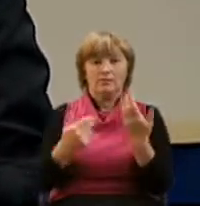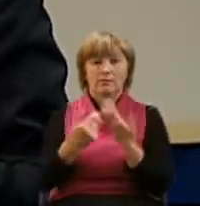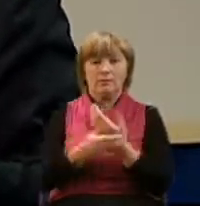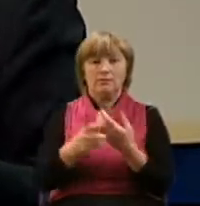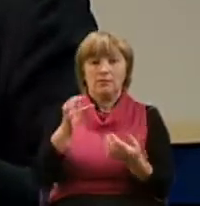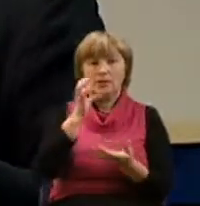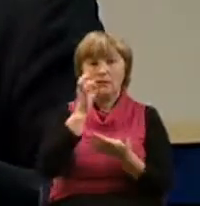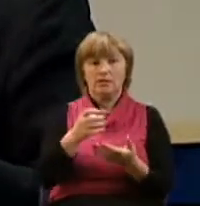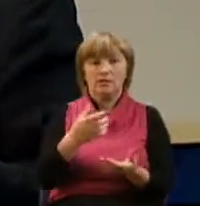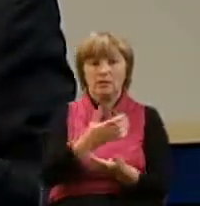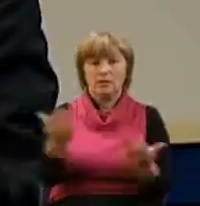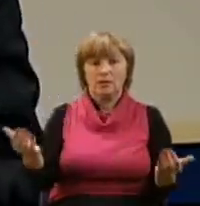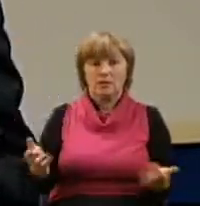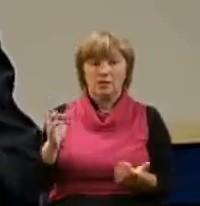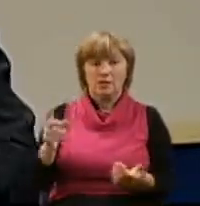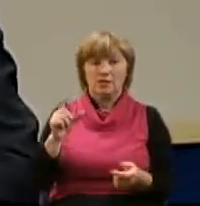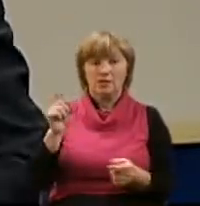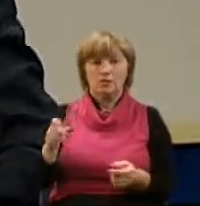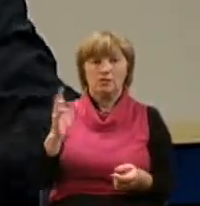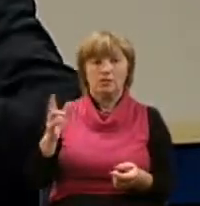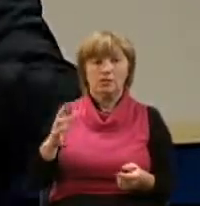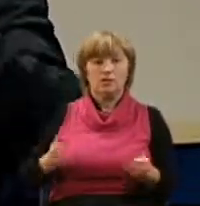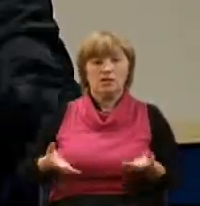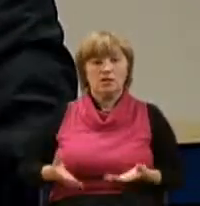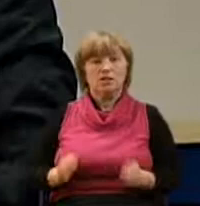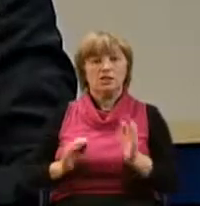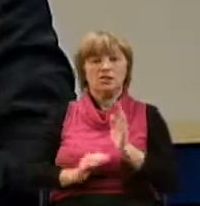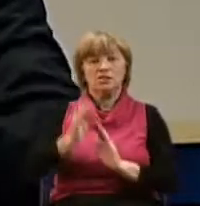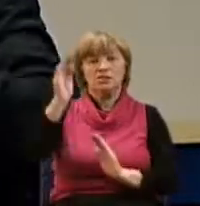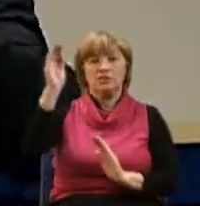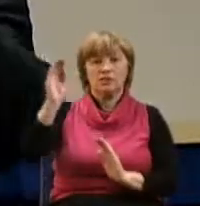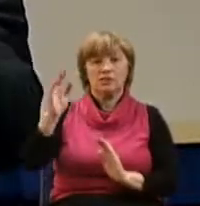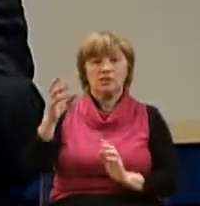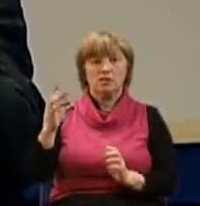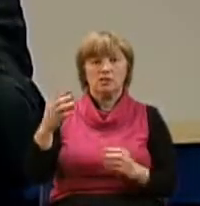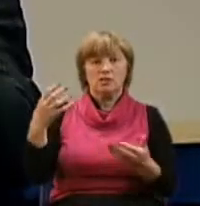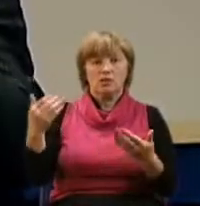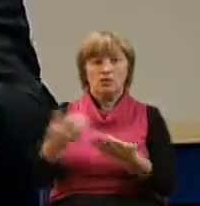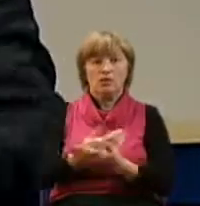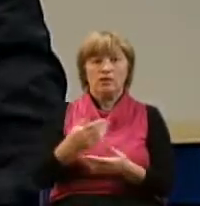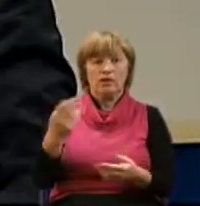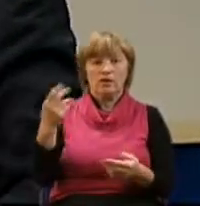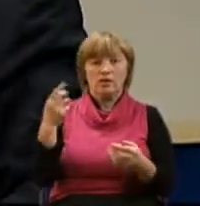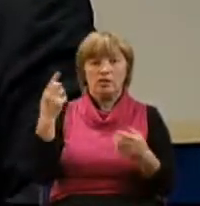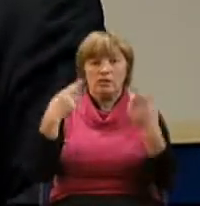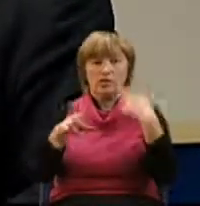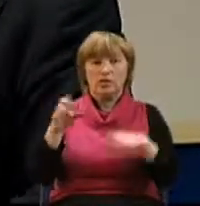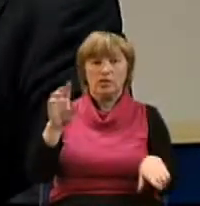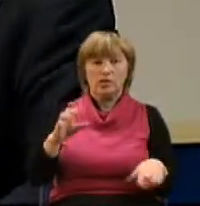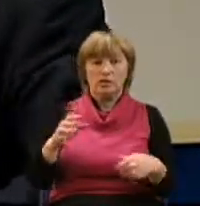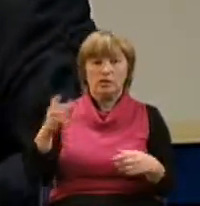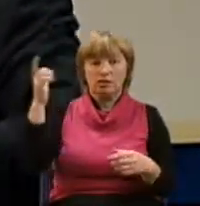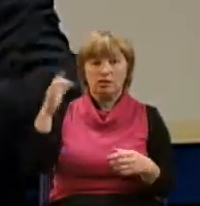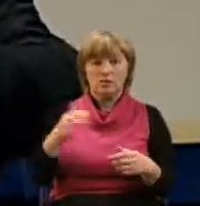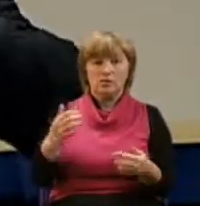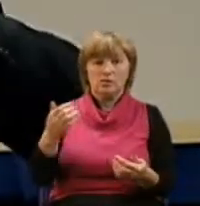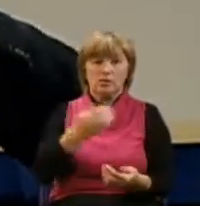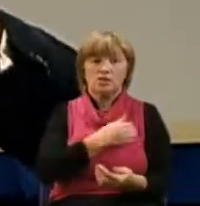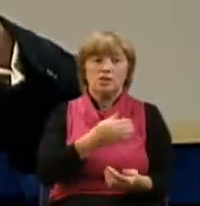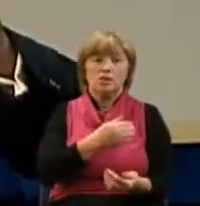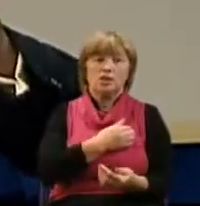о людях, которые рождены свыше, как о новом творении. И Господь желает